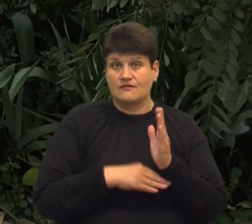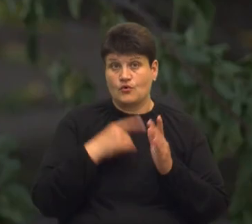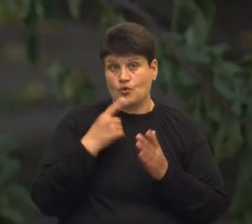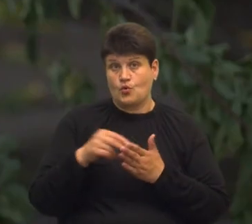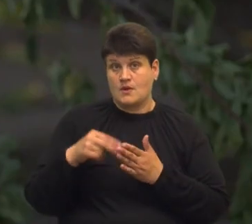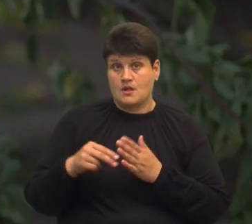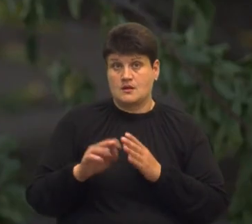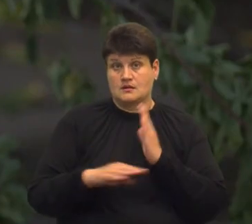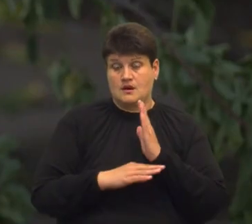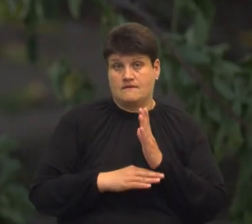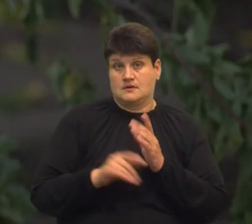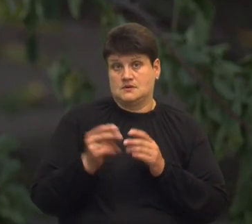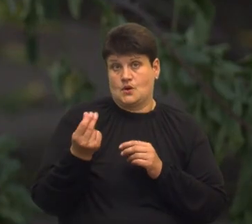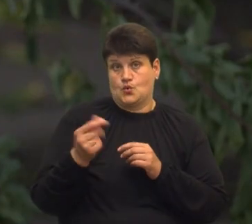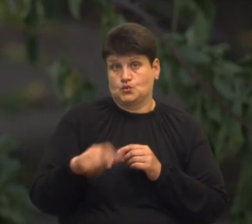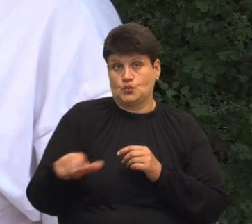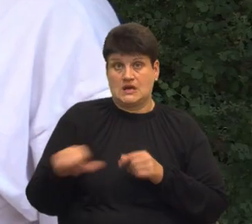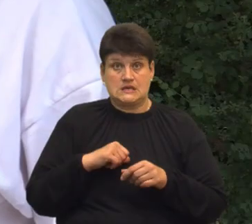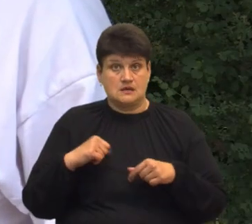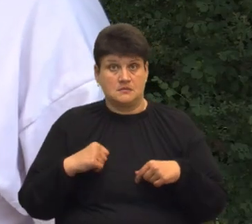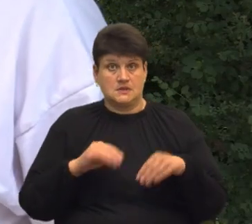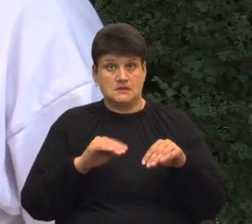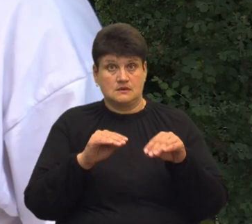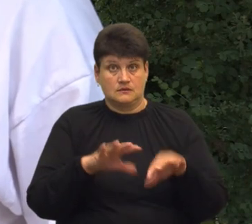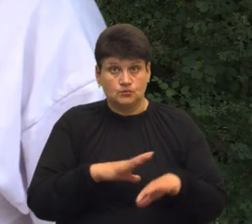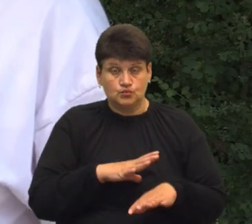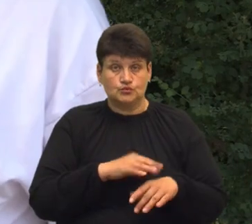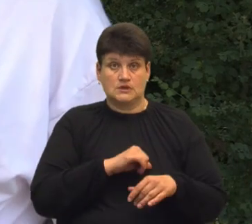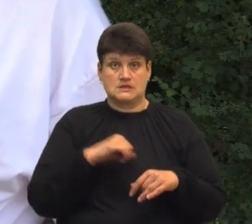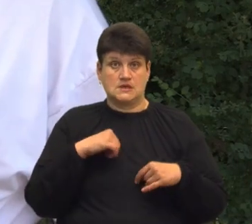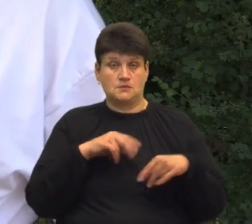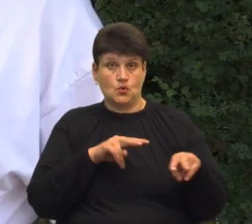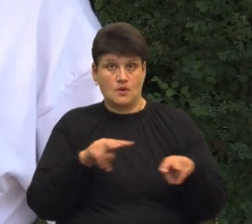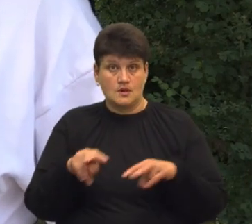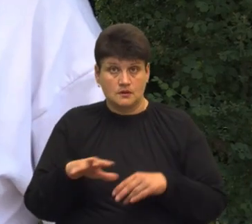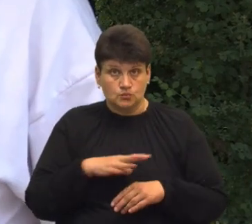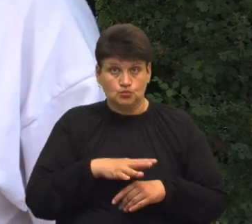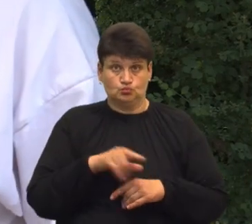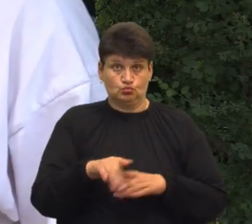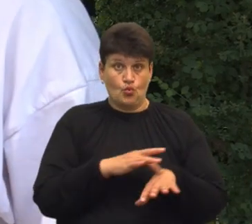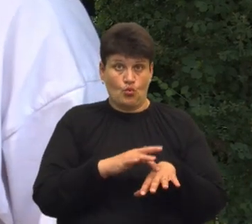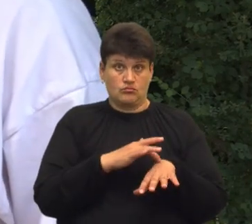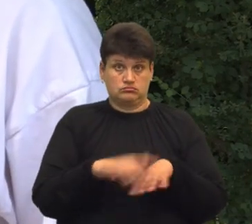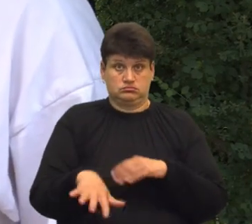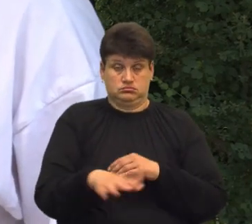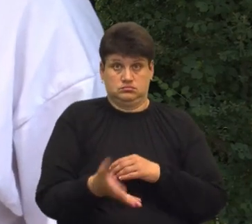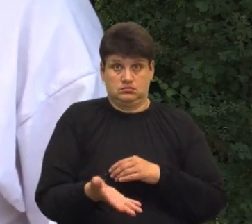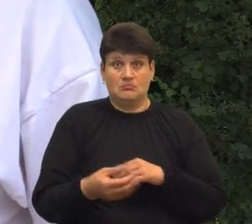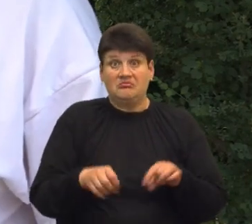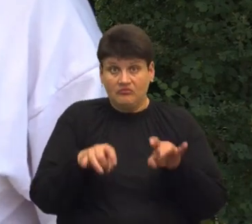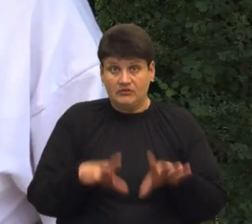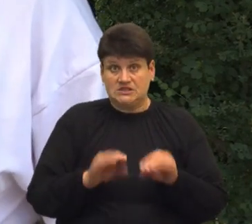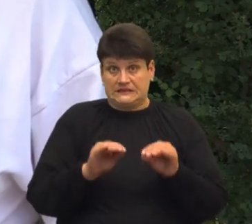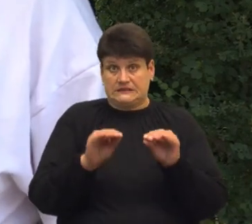мешканців. Самі їх садили та доглядали. Тут була гола земля, ми вирішили засадити її